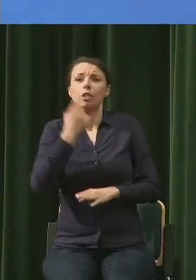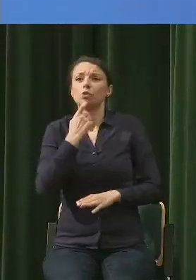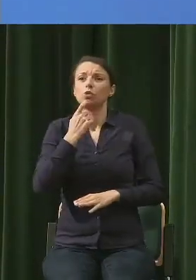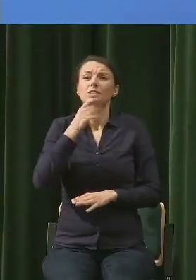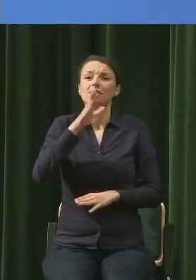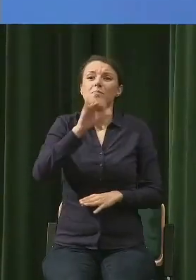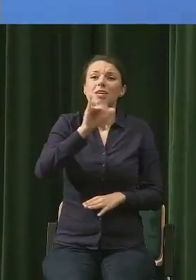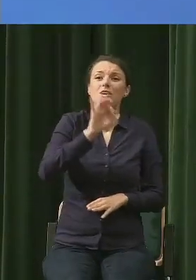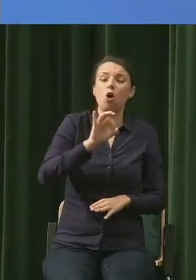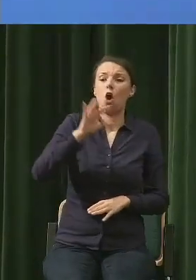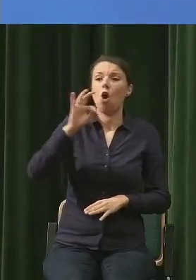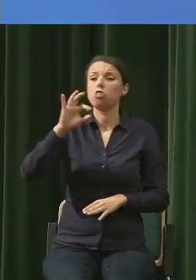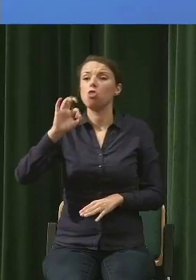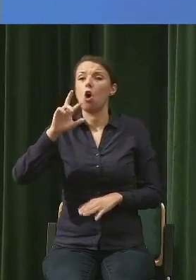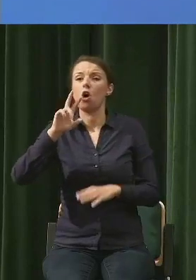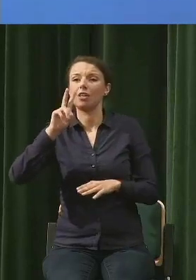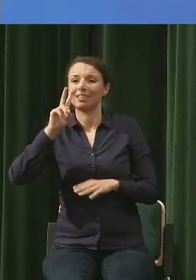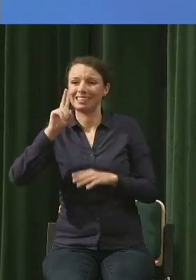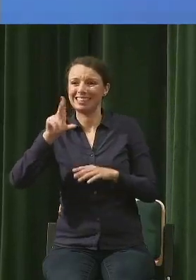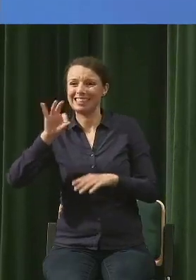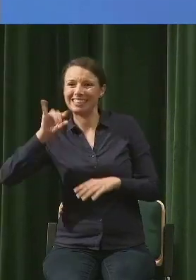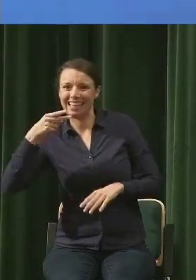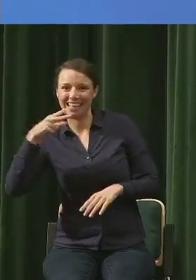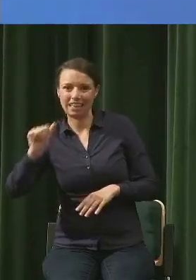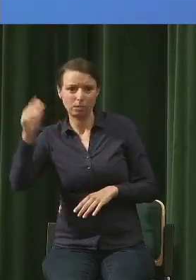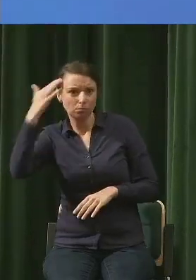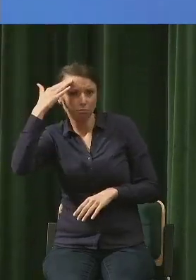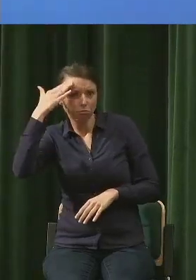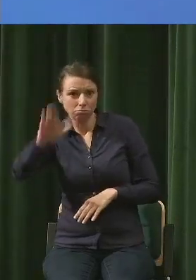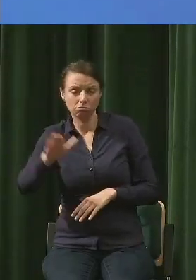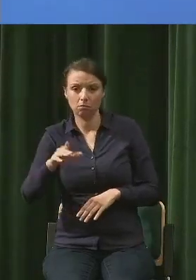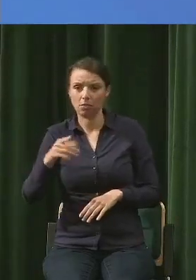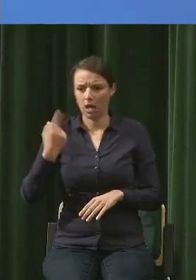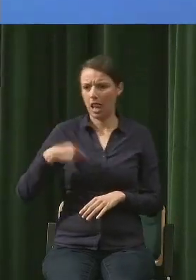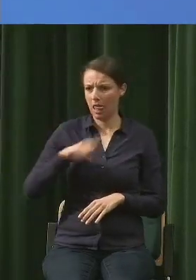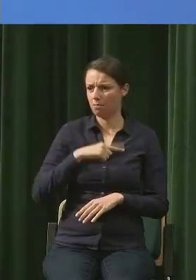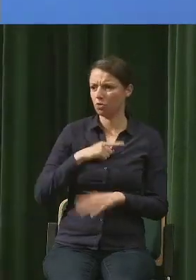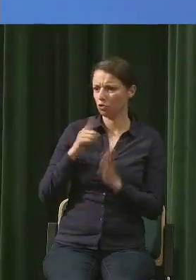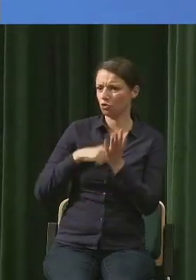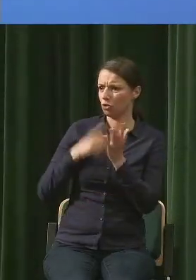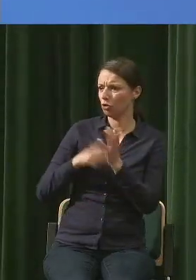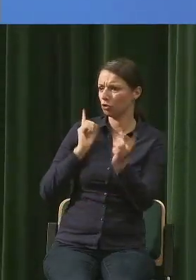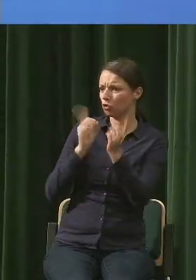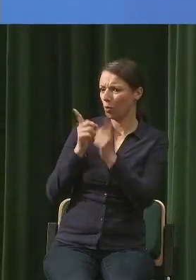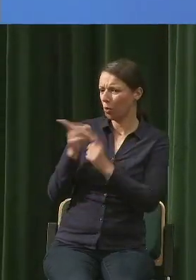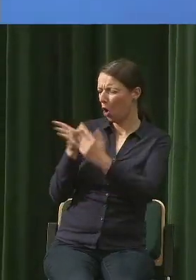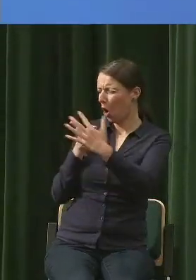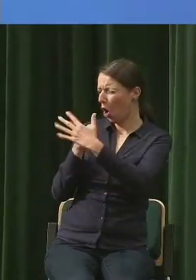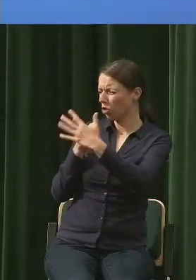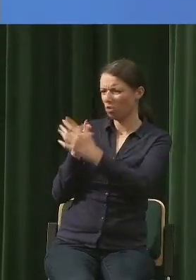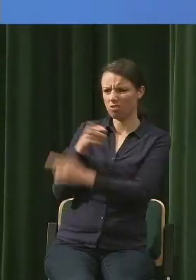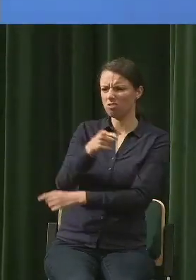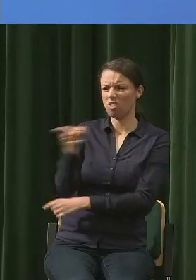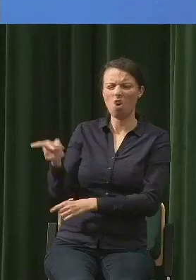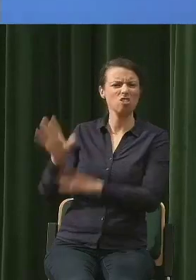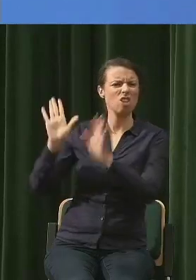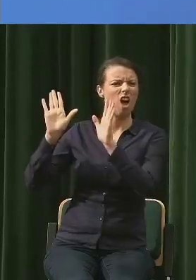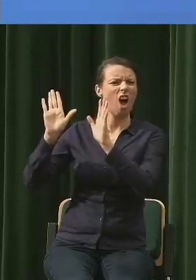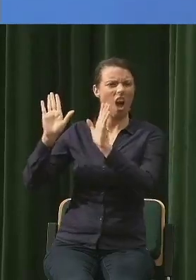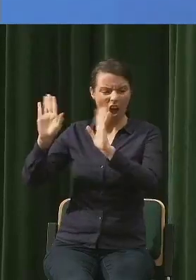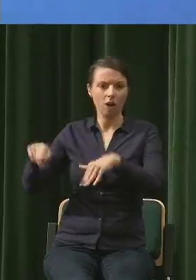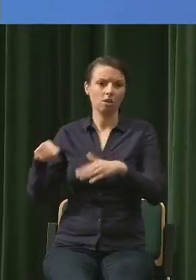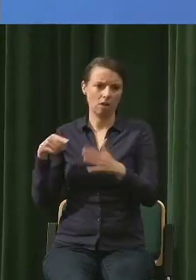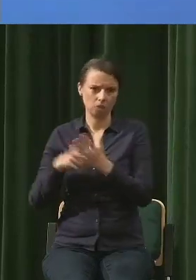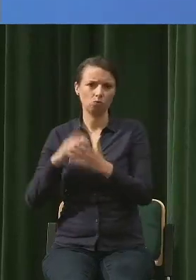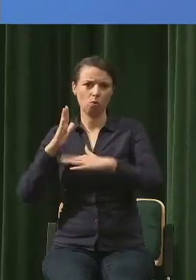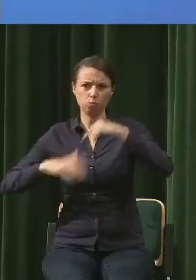Natomiast my jesteśmy bardzo pospieszyli w ocenianiu tych ludzi. To buduje mury straszne. I to buduje